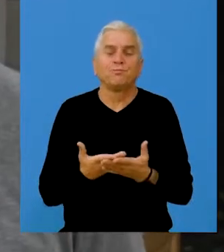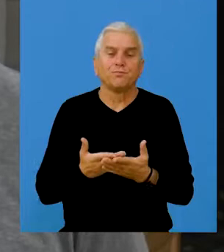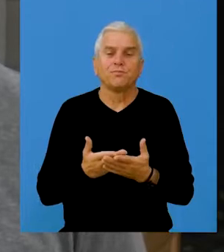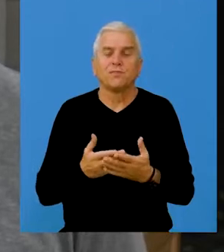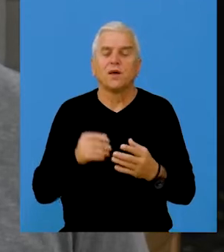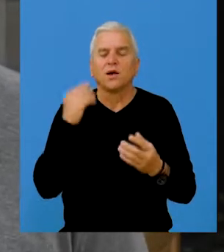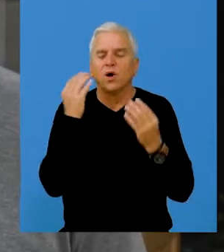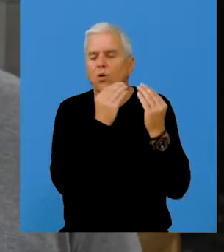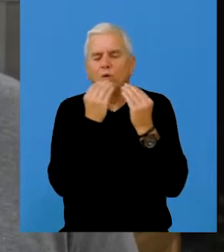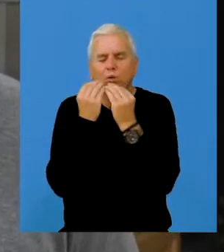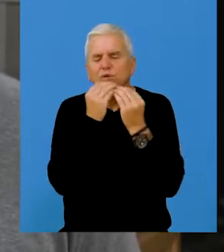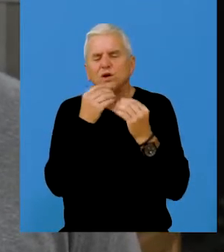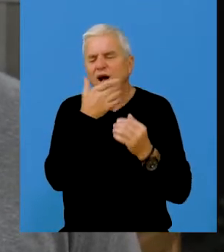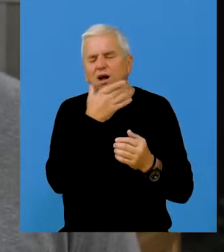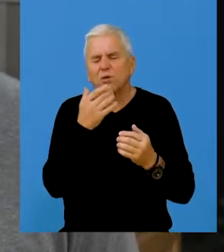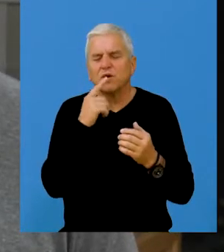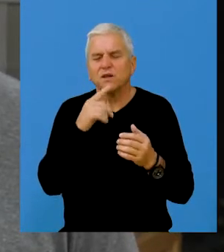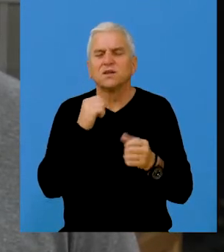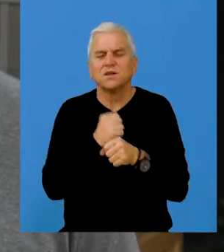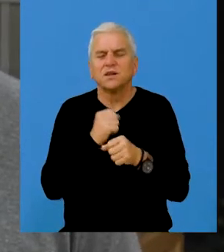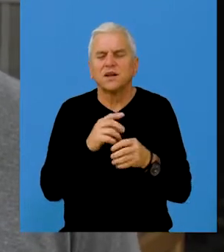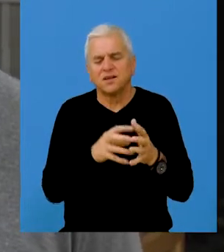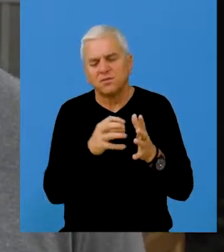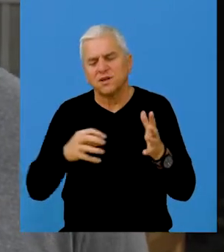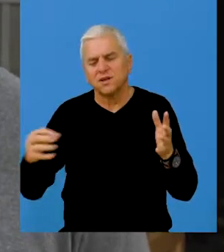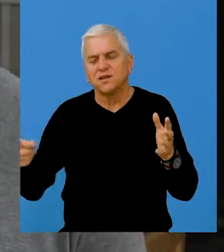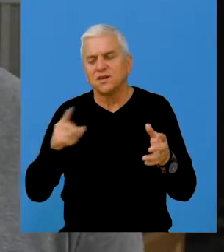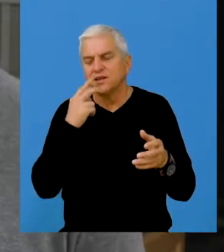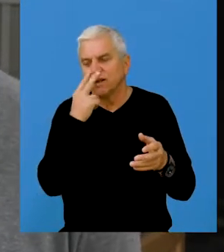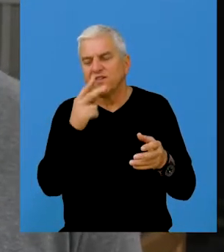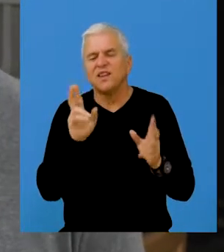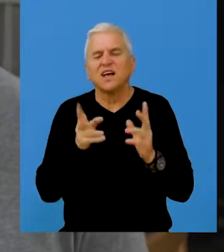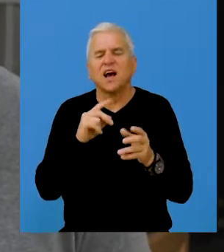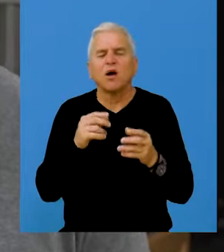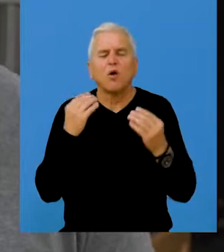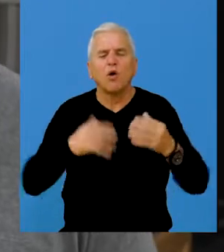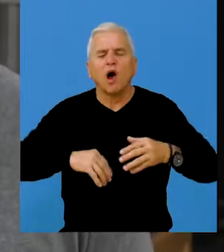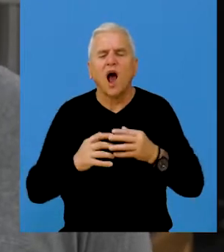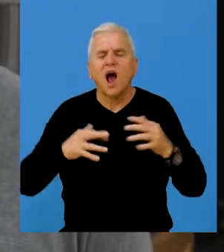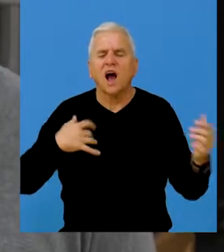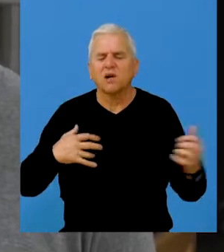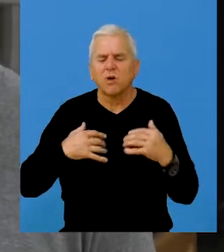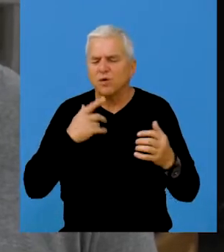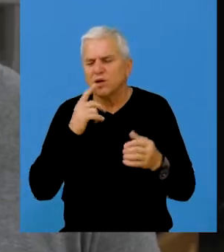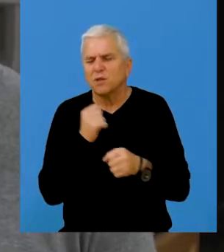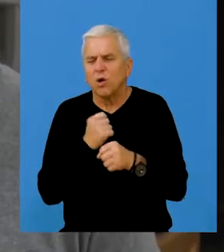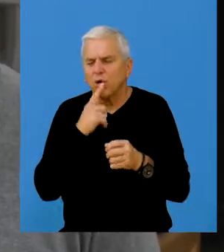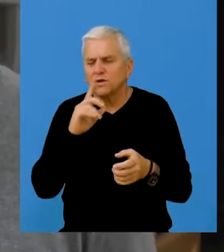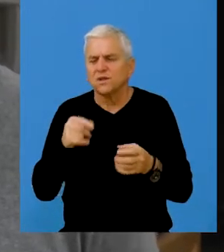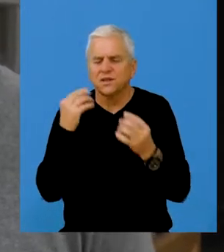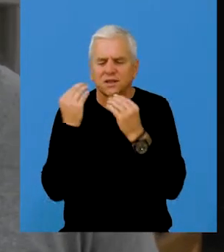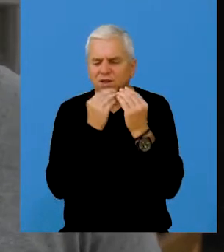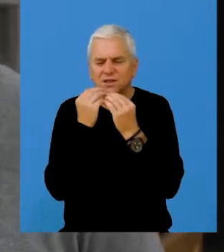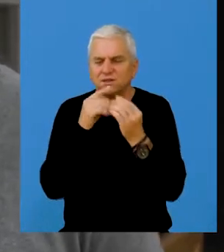Preko usne harmonike je zapravo da napravim taj neki niz i da shvataju ljudi i funkciju harmonike, odnosno način